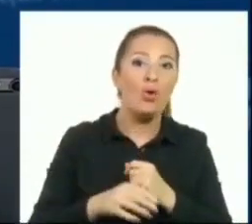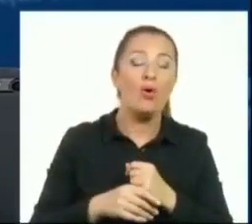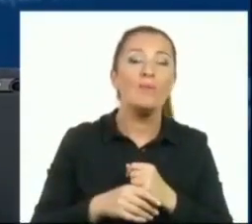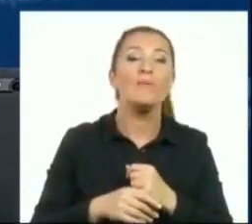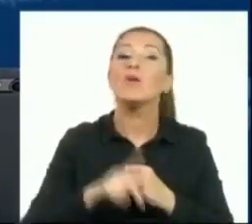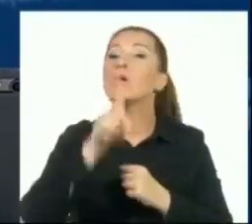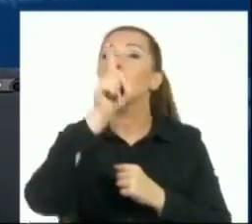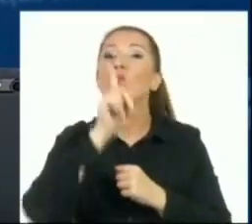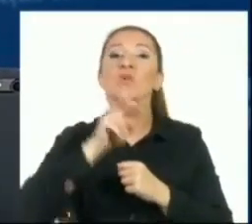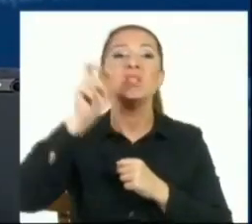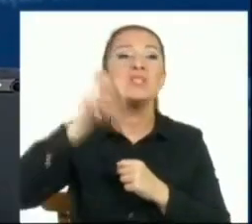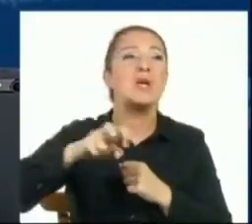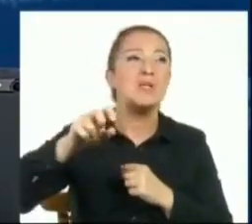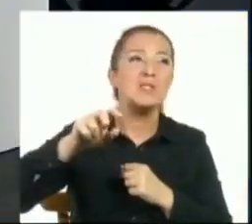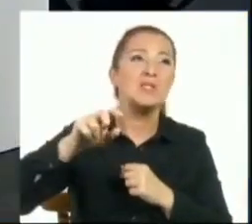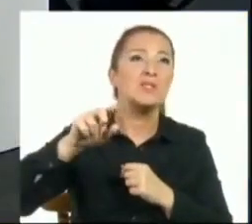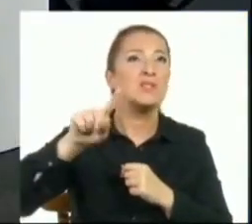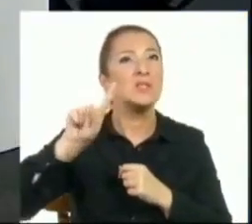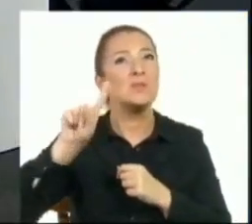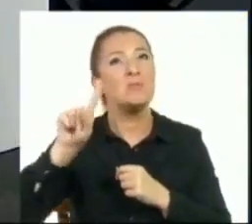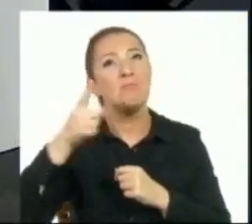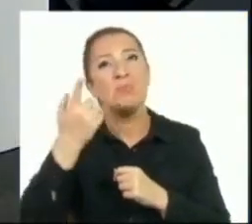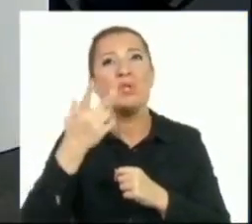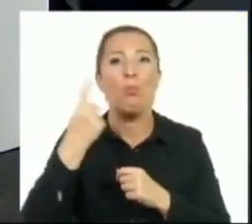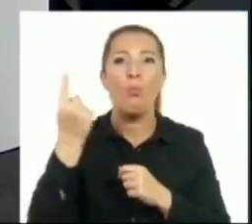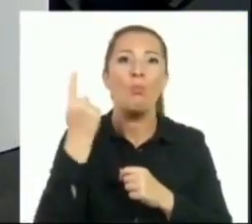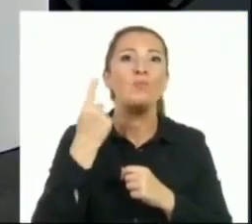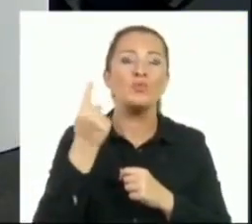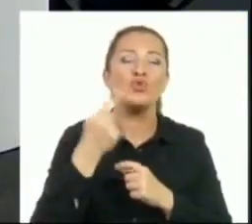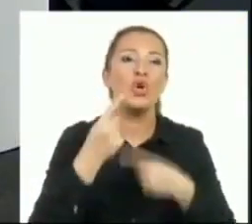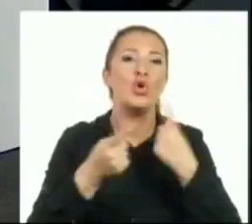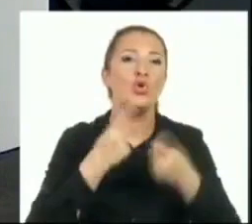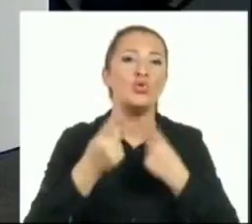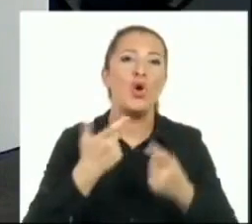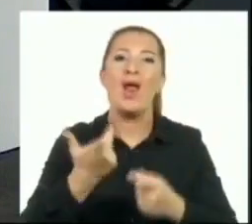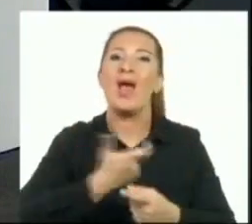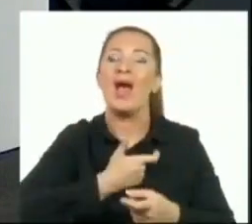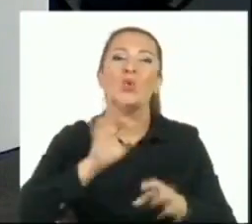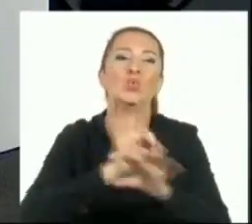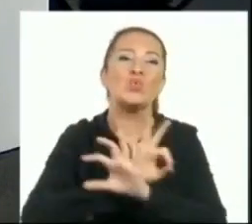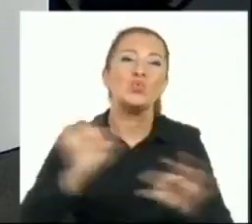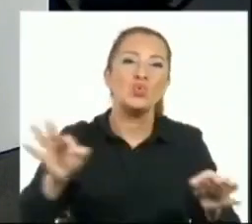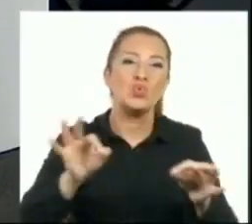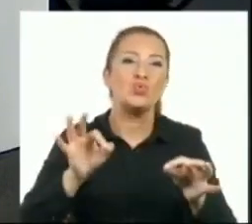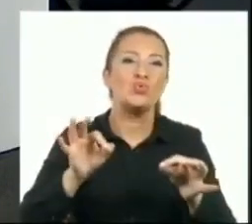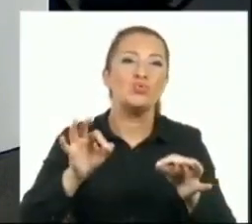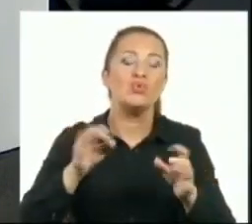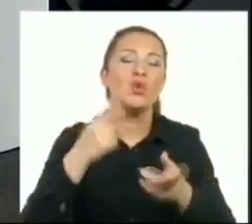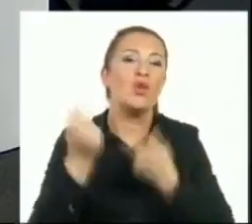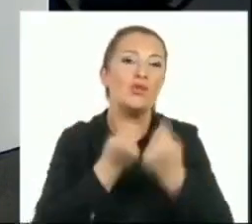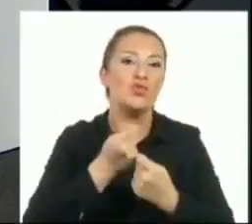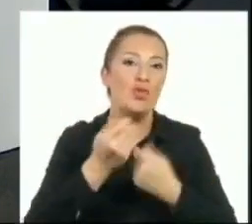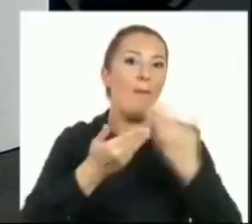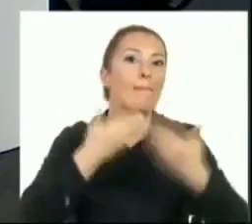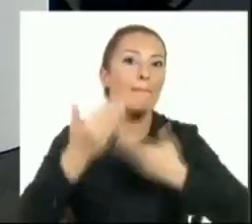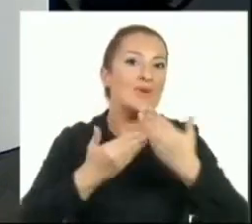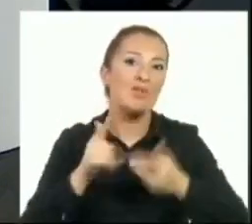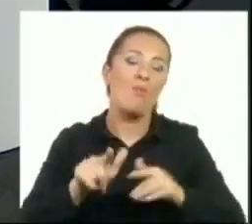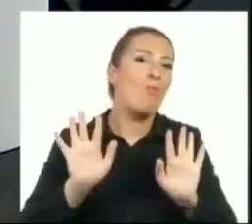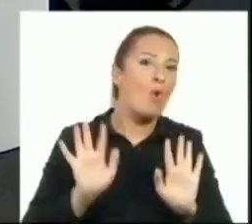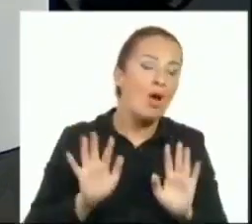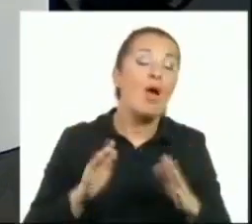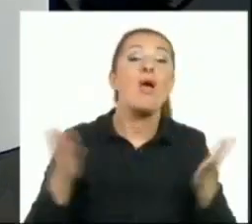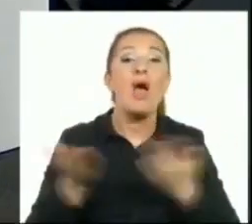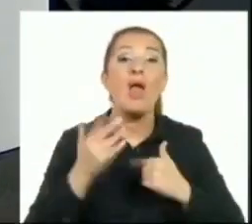108 bin lira mı ne? Öyle bir şeyden bahsediyor, bir usulsüz işlemden bahsediyor. kadar. Yani